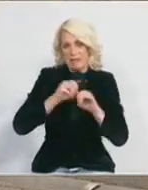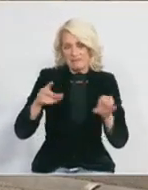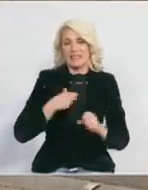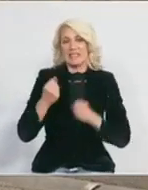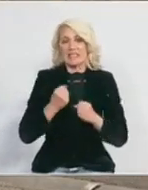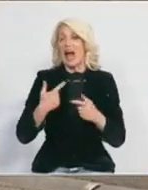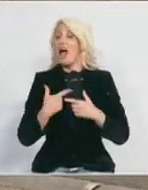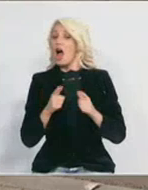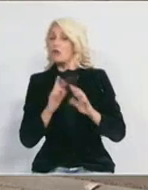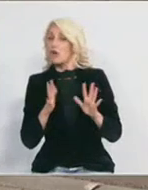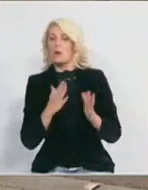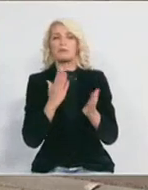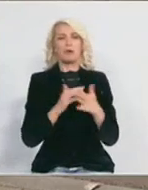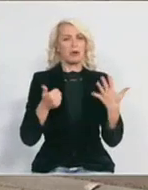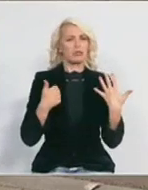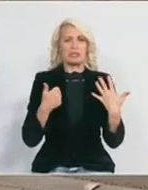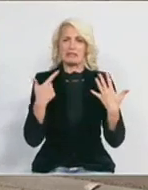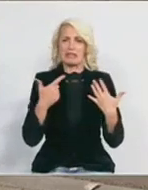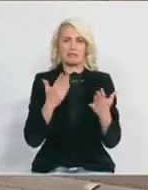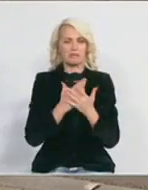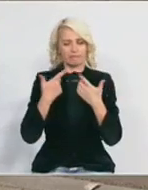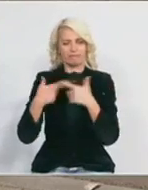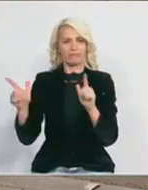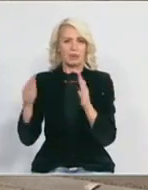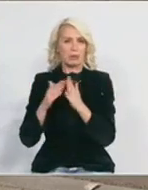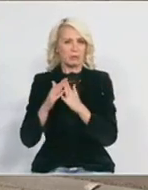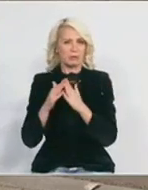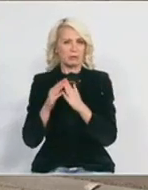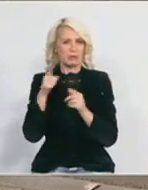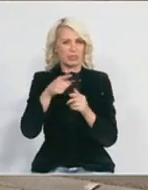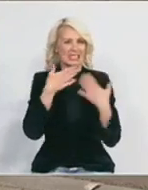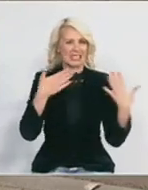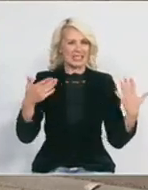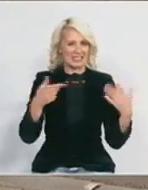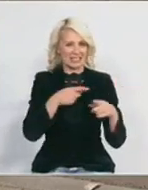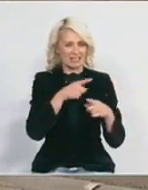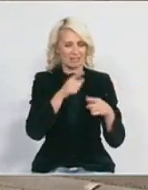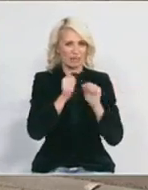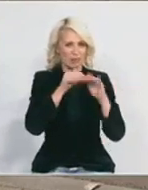očekujem jednu 60-70 lica će otići iz Čajira. Što se tiče Blaca,